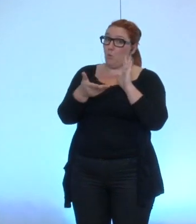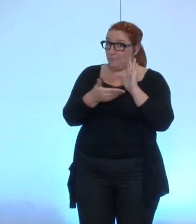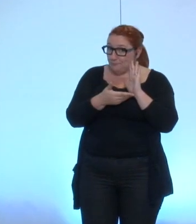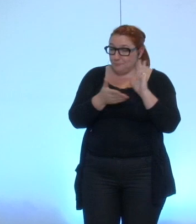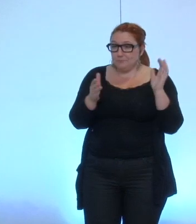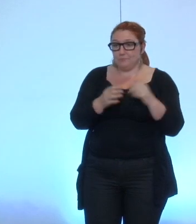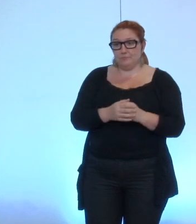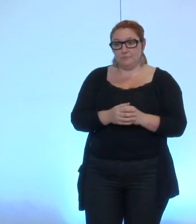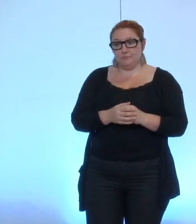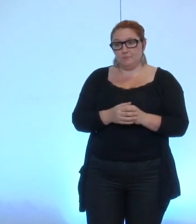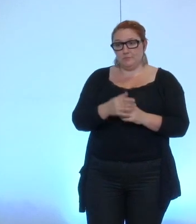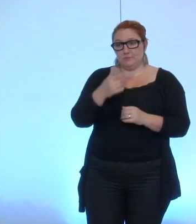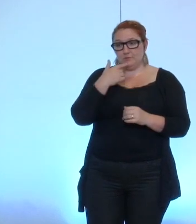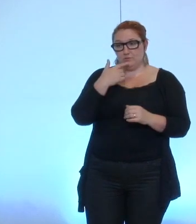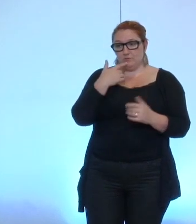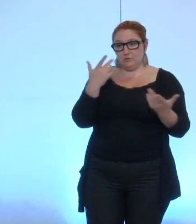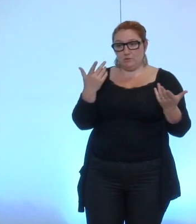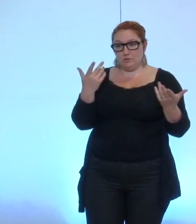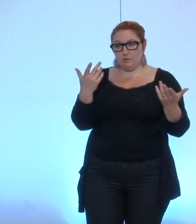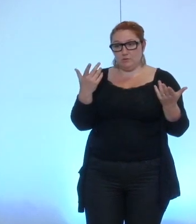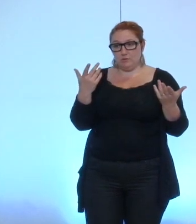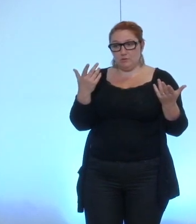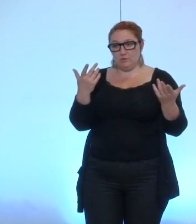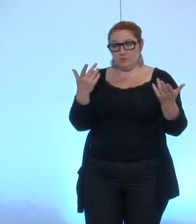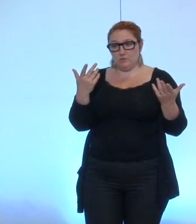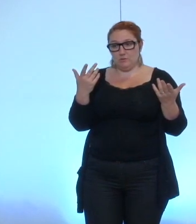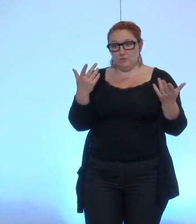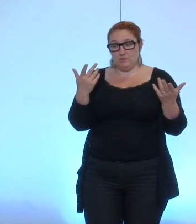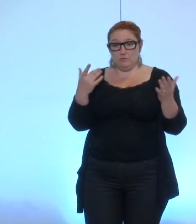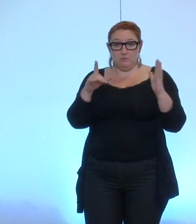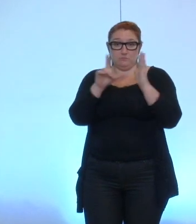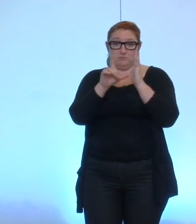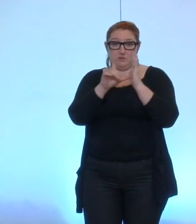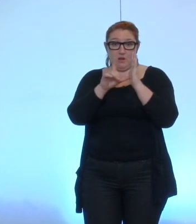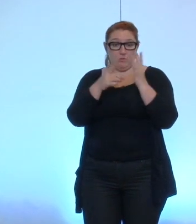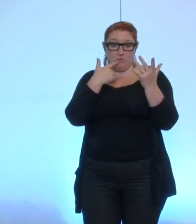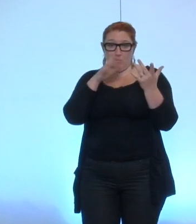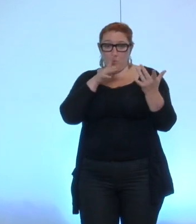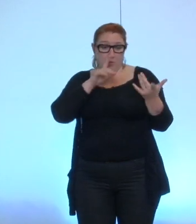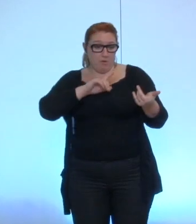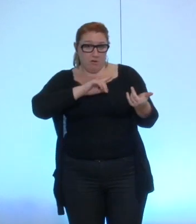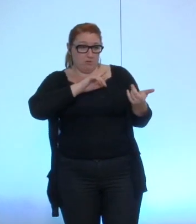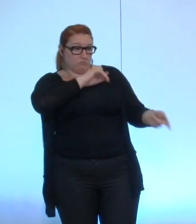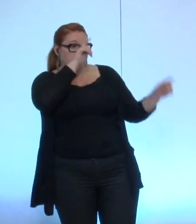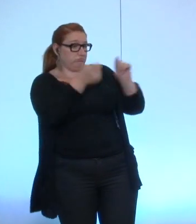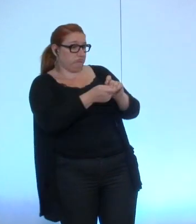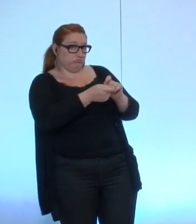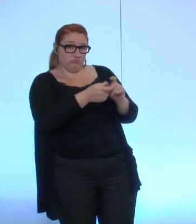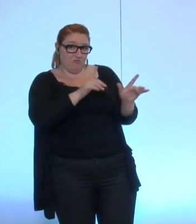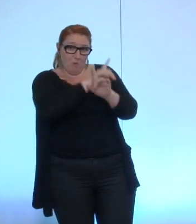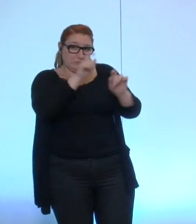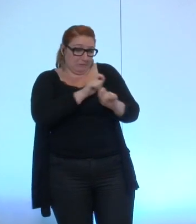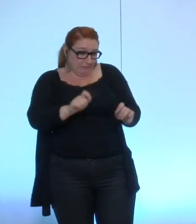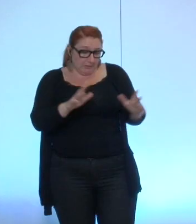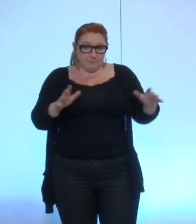en vertu du principe de la hiérarchie des normes on ne peut pas tordre ce principe ensuite il est d'ores et déjà